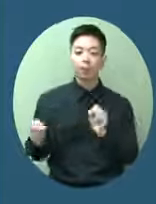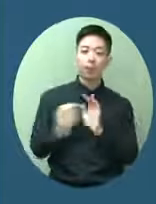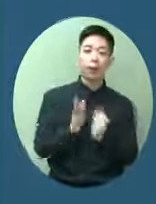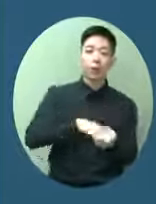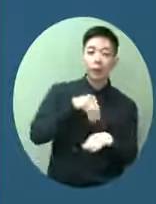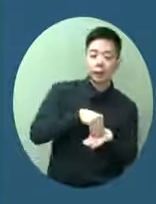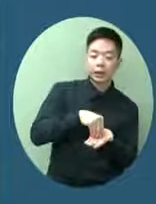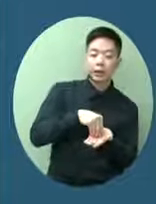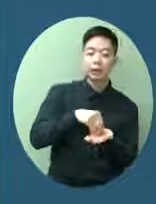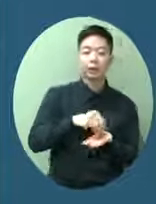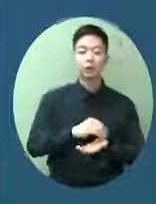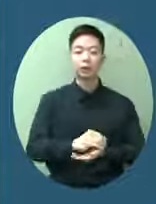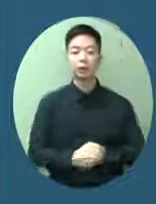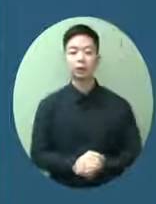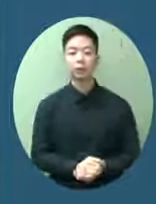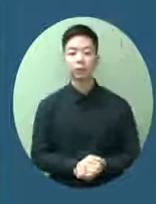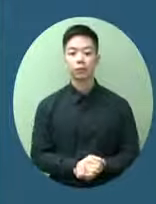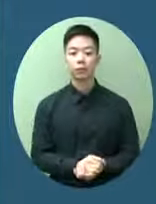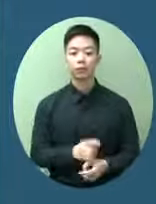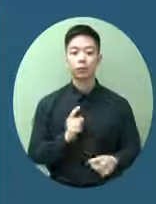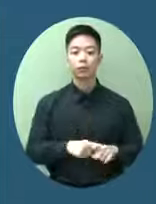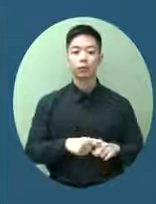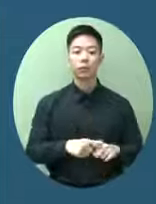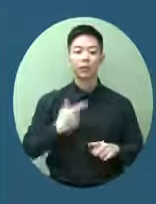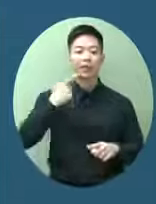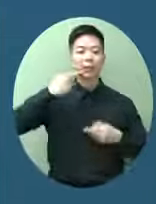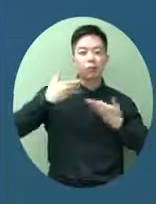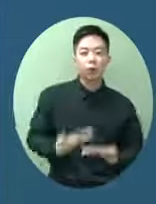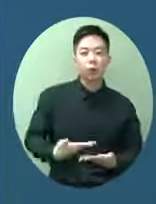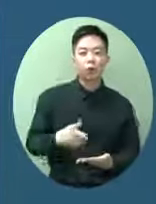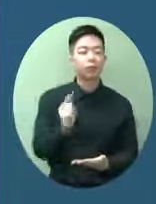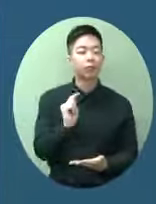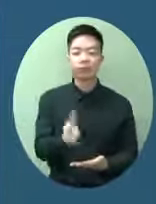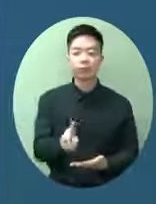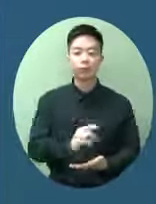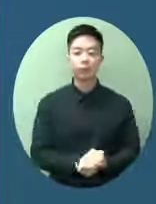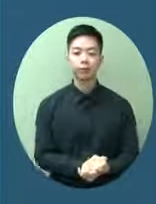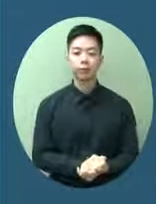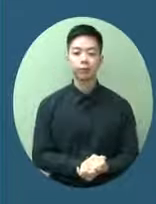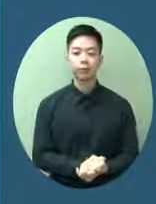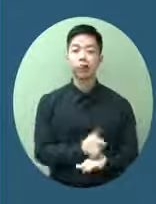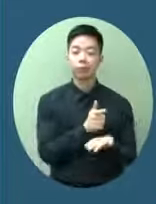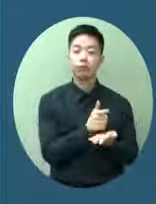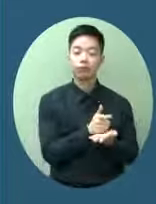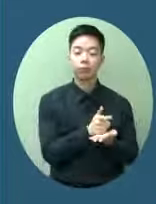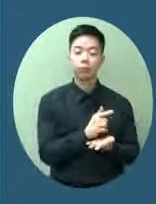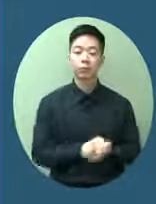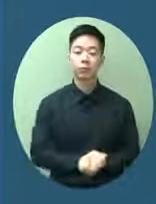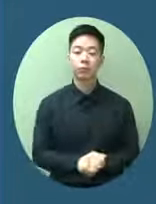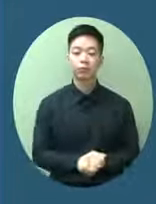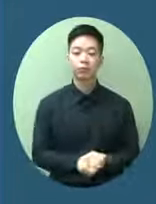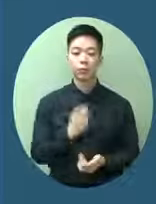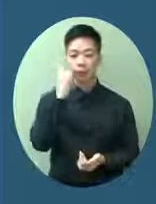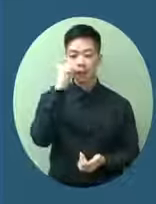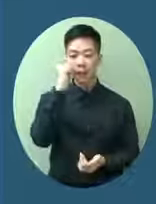病毒亦都不會有一個嚴重的發病這是非常之重要的尤其是對於